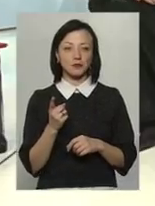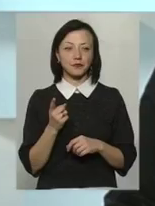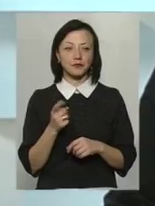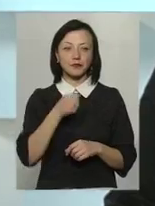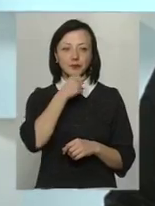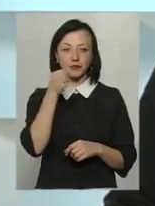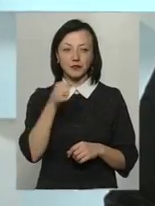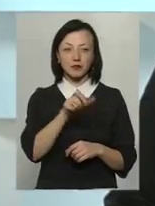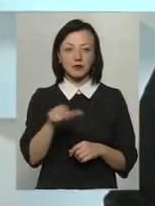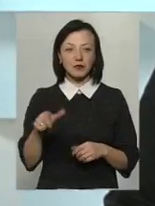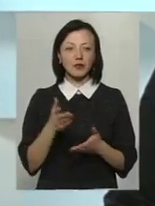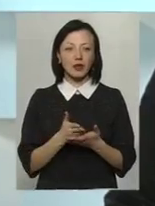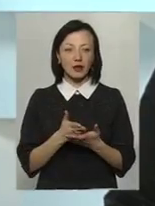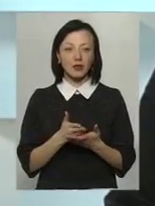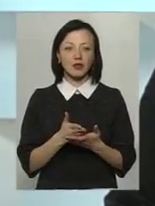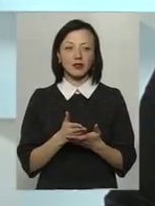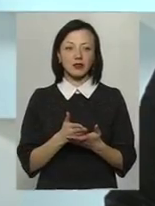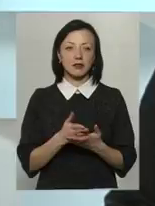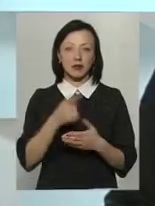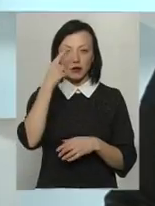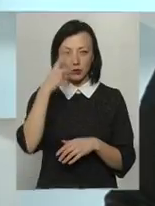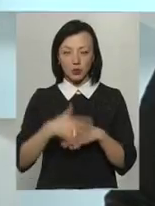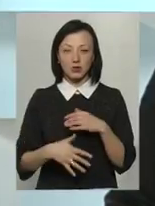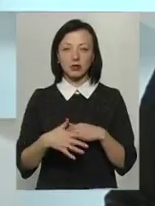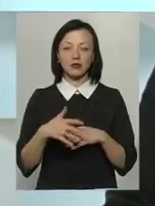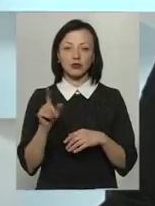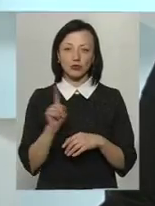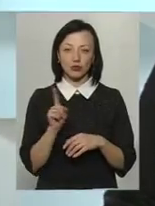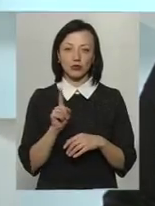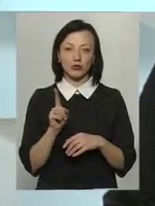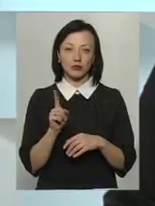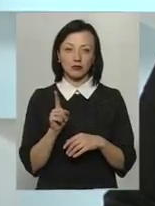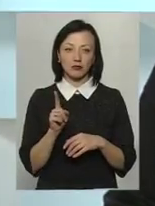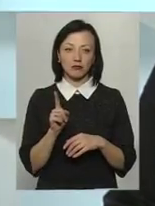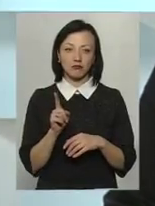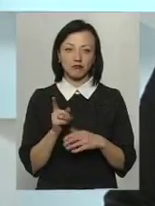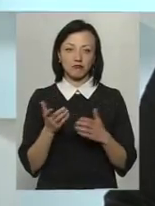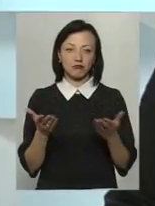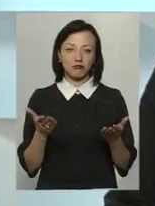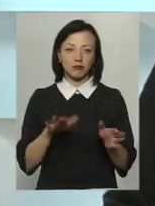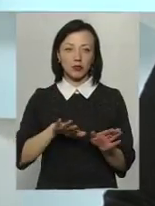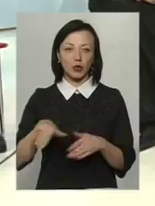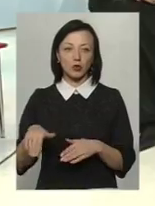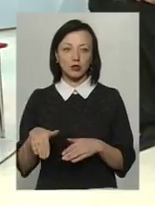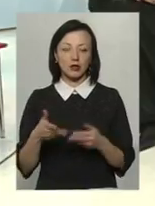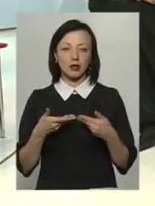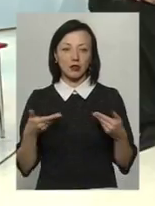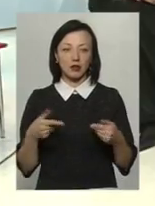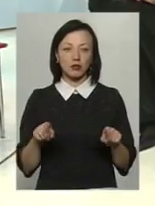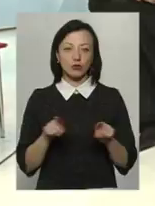взрослі є теж люди вполне осознані, розуміють, що, ну, після нас теж